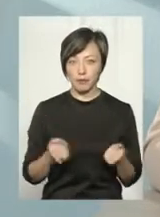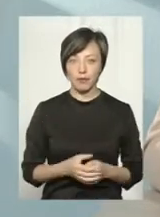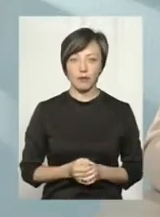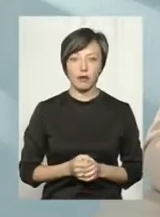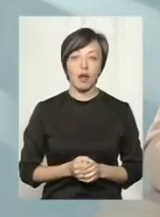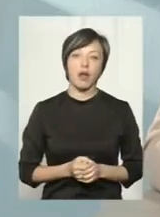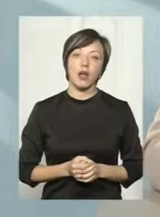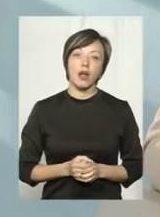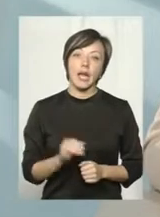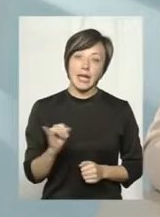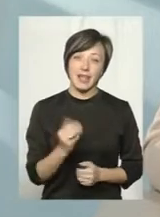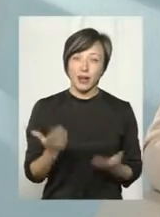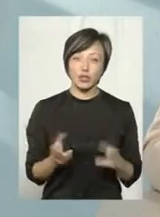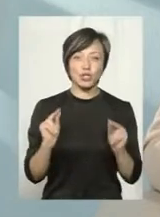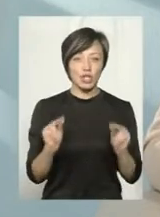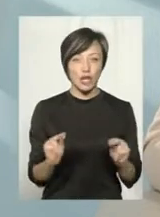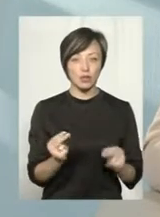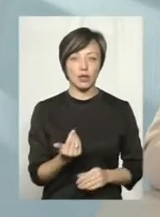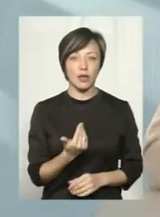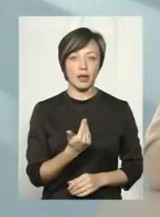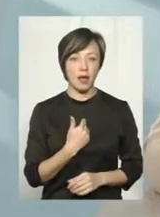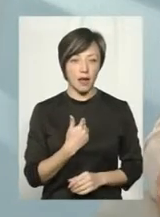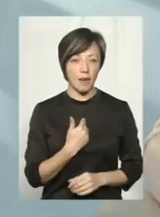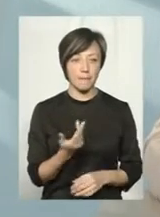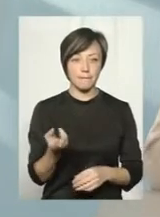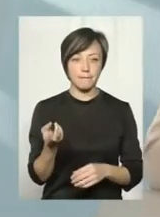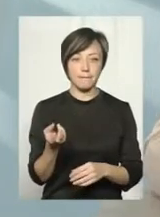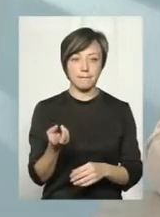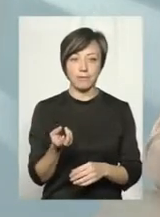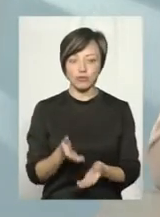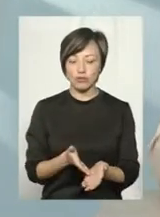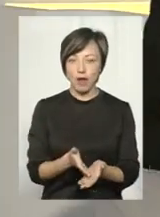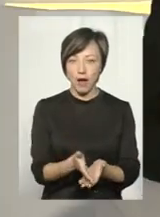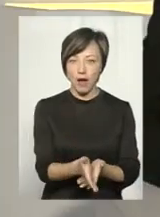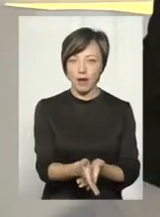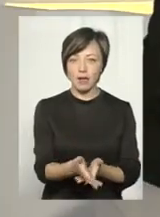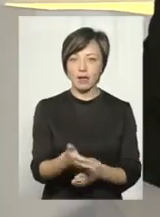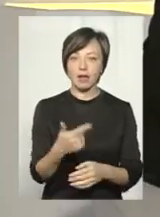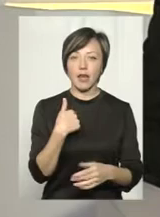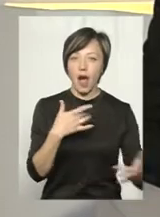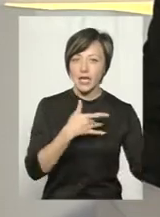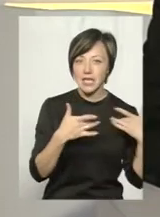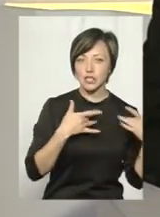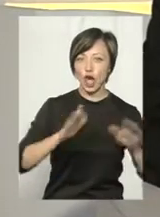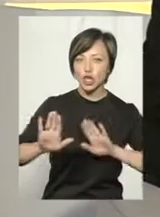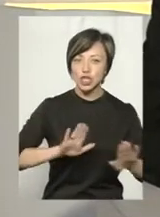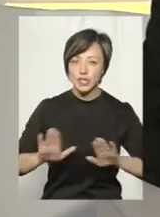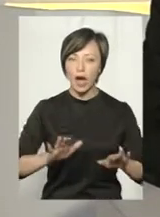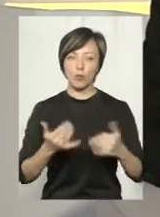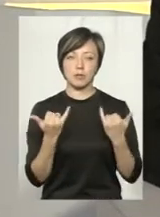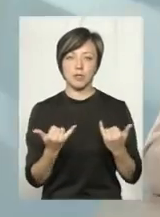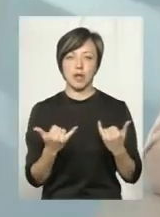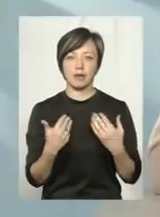Ну, і якщо чесно, я пройшла шлях в театрі. Актрисою працювала, і режисером, зараз я